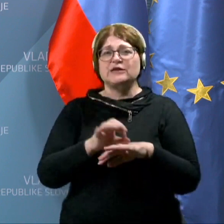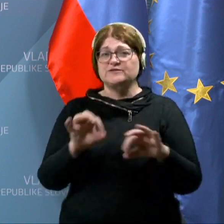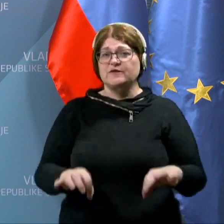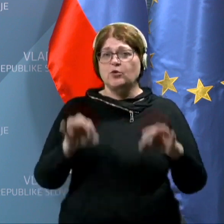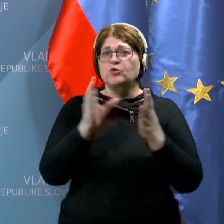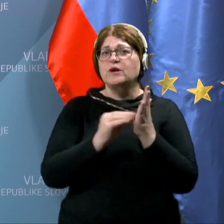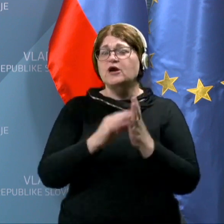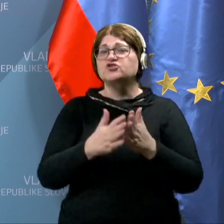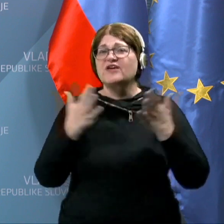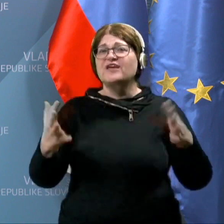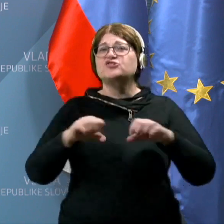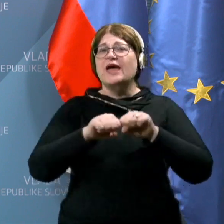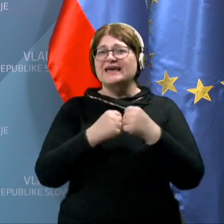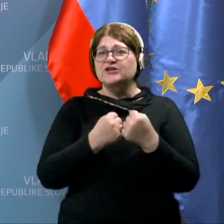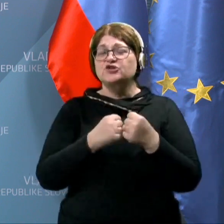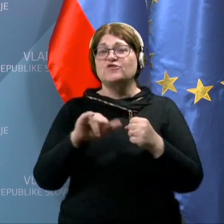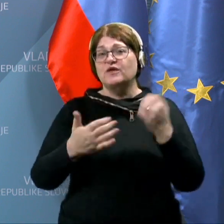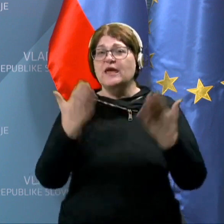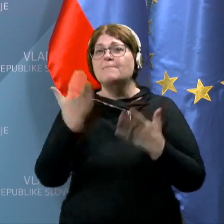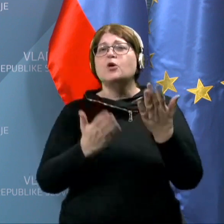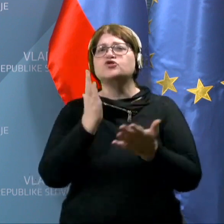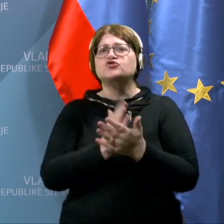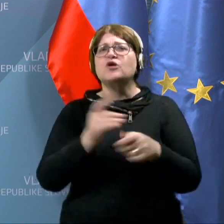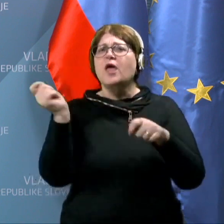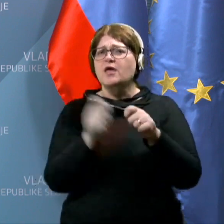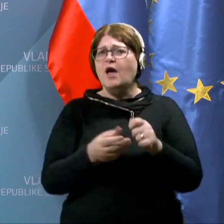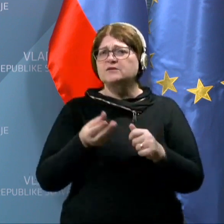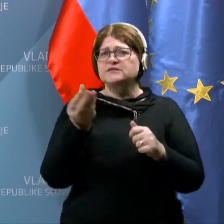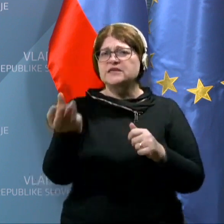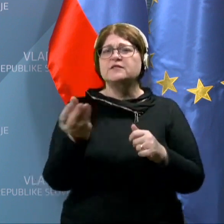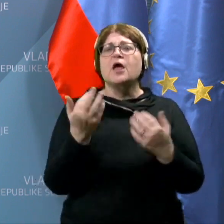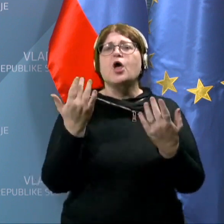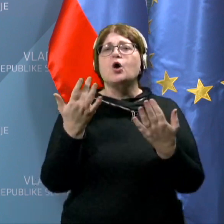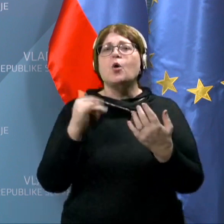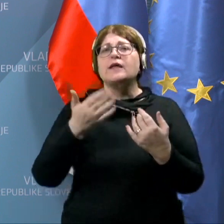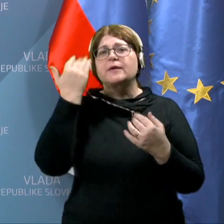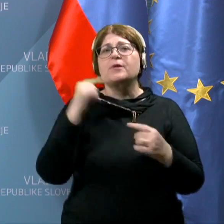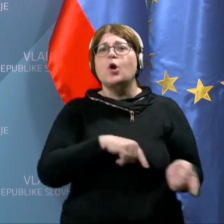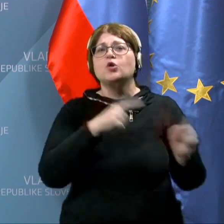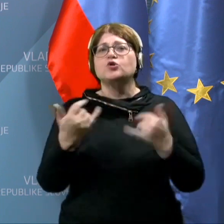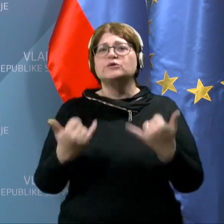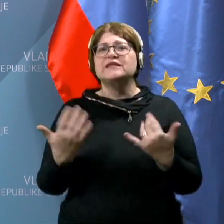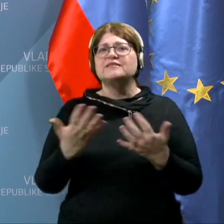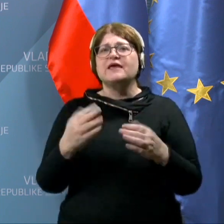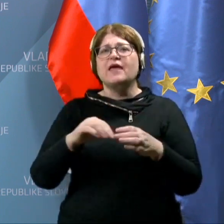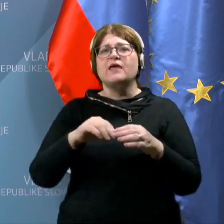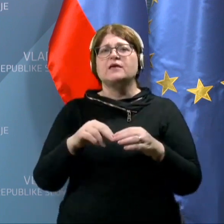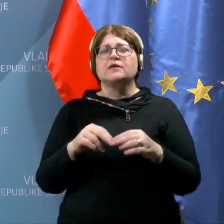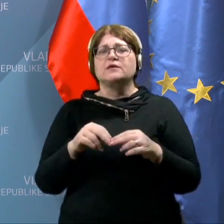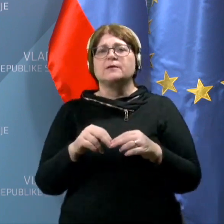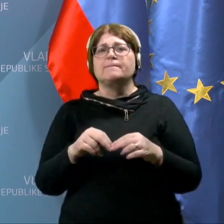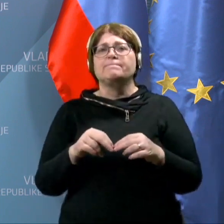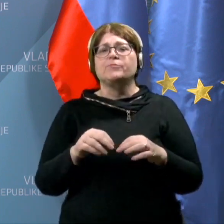ugotovil kšne večje kršitve, je mogoče že kakšna globa bila? Koliko je v bistvu bilo do zdaj nekih odstopanj